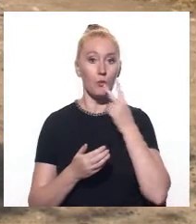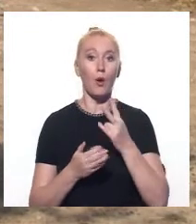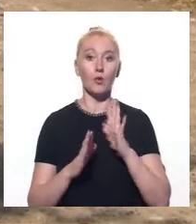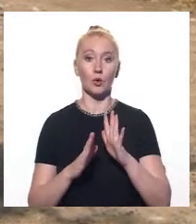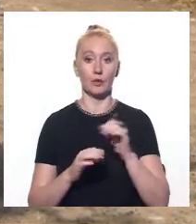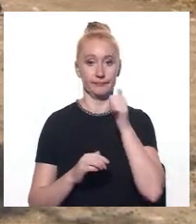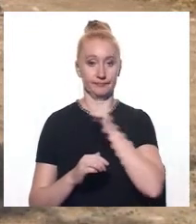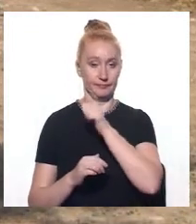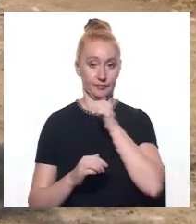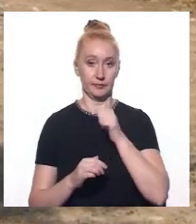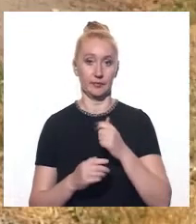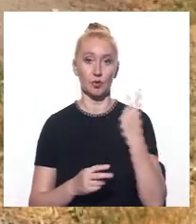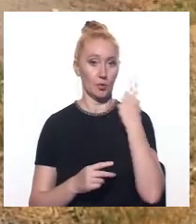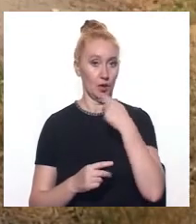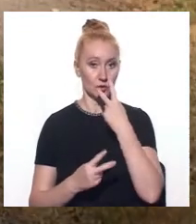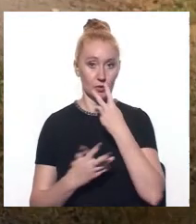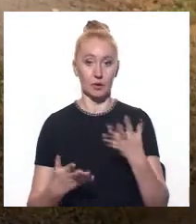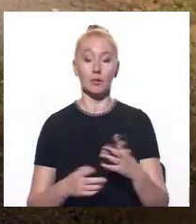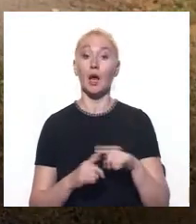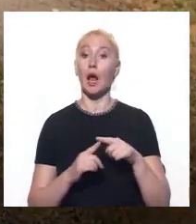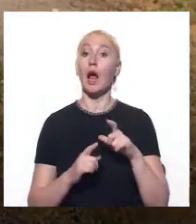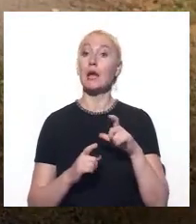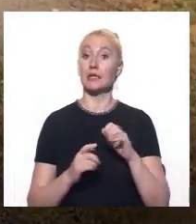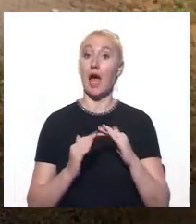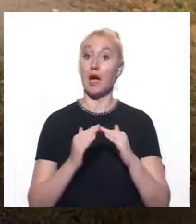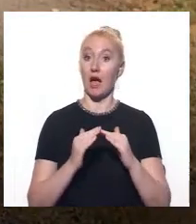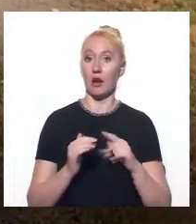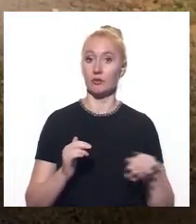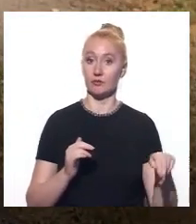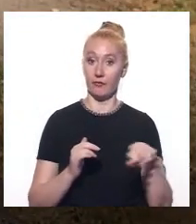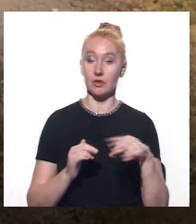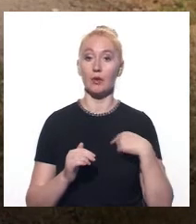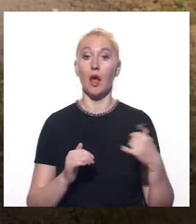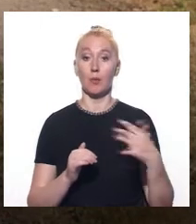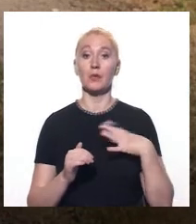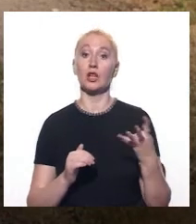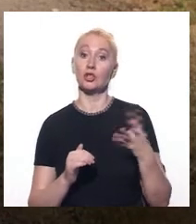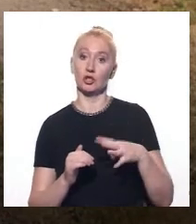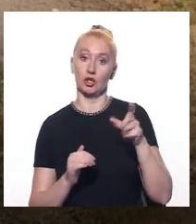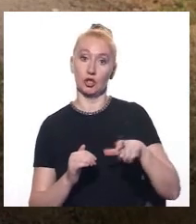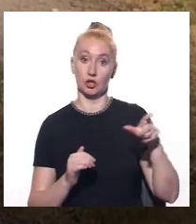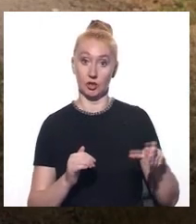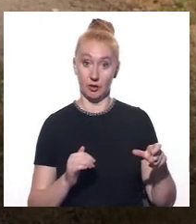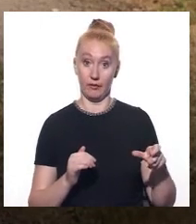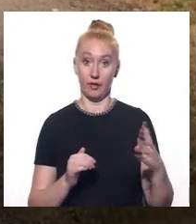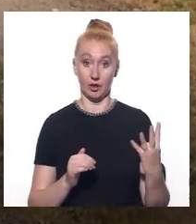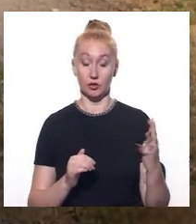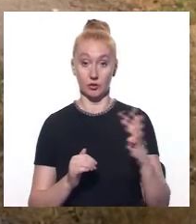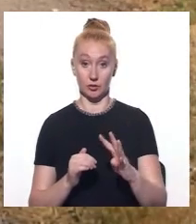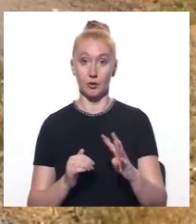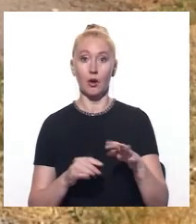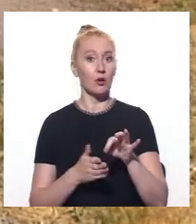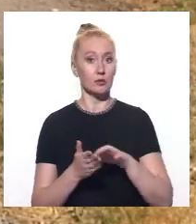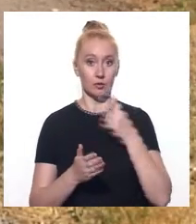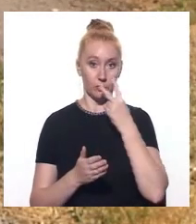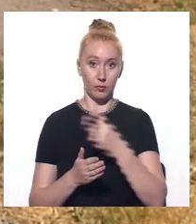на умовах анонімності. За гаражою вийшли, нас було 4 чоловіка. Ми вийшли з гаражів, нас було четверо. Одразу